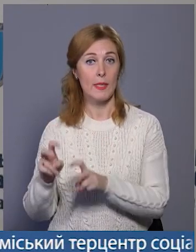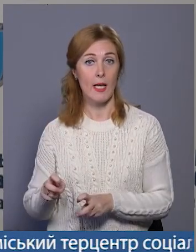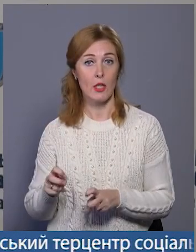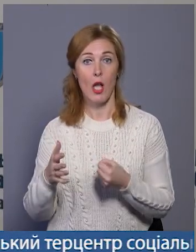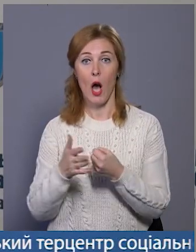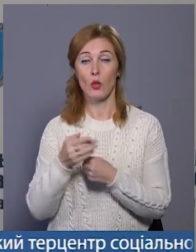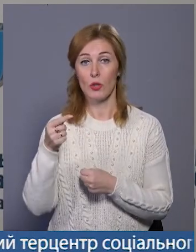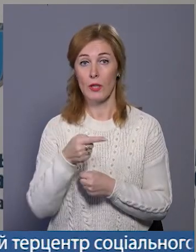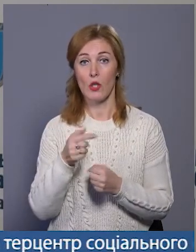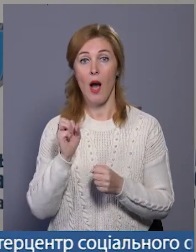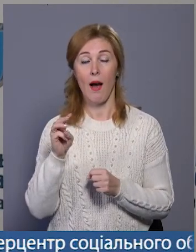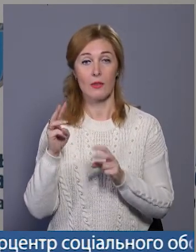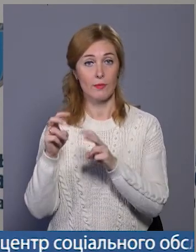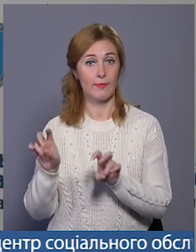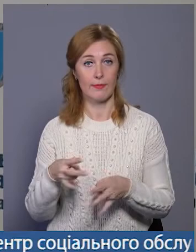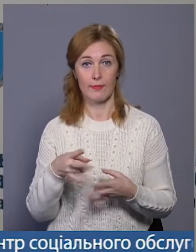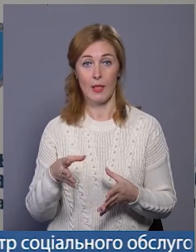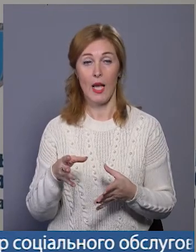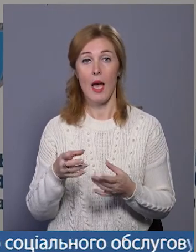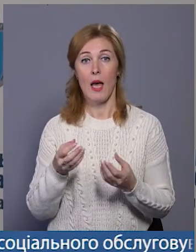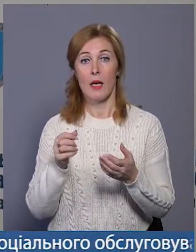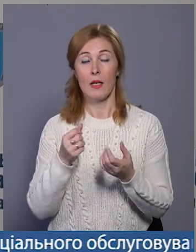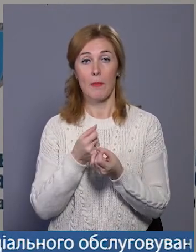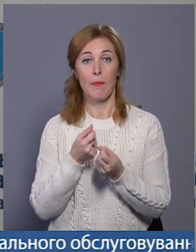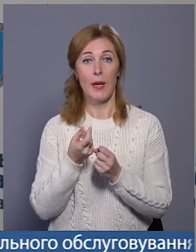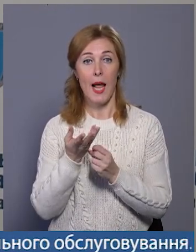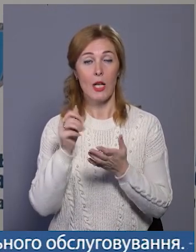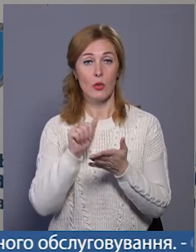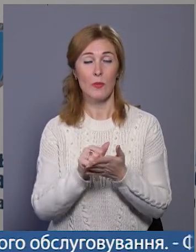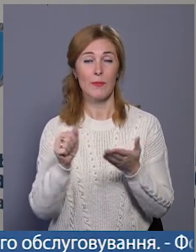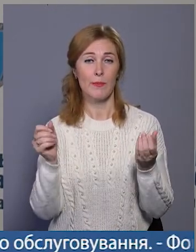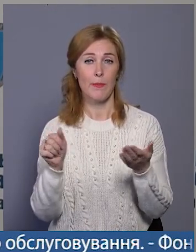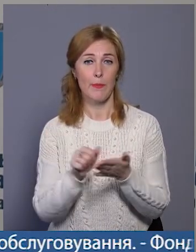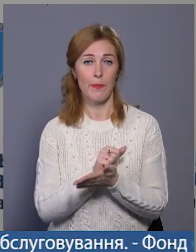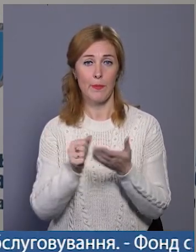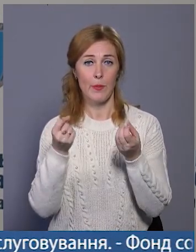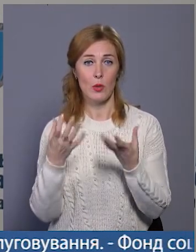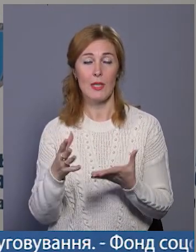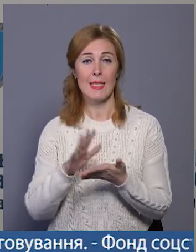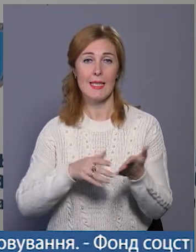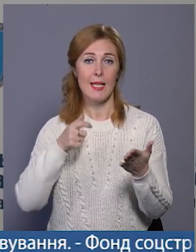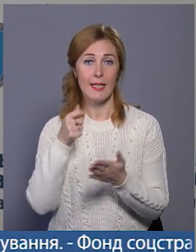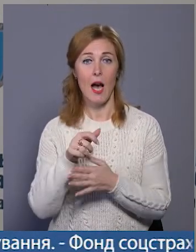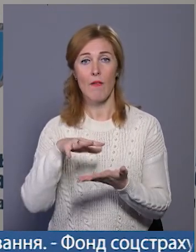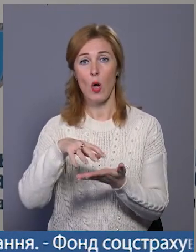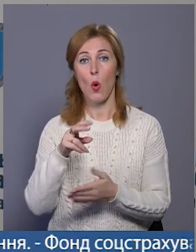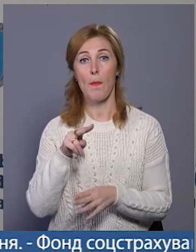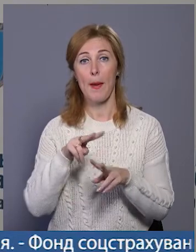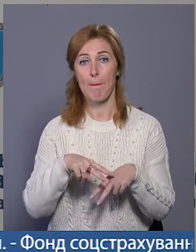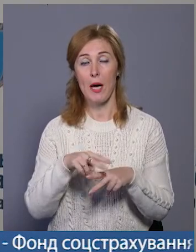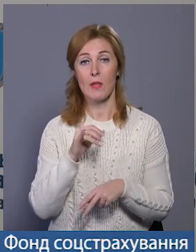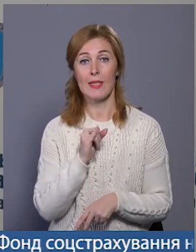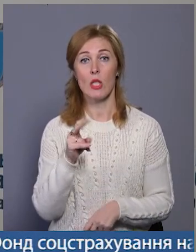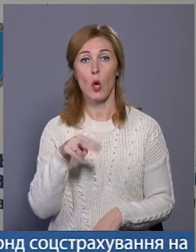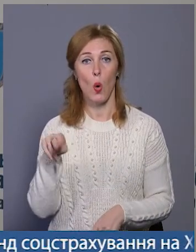обстеження не потрібно, тоді перелік документів доволі таки простий, заява, копія паспорту, копія дідфікаційного коду,